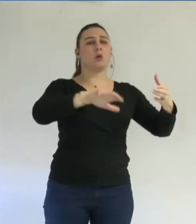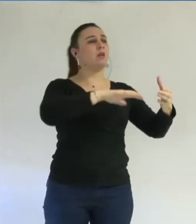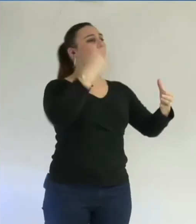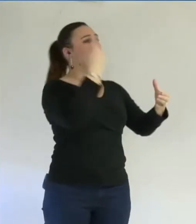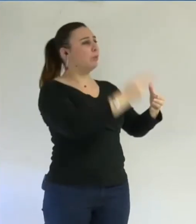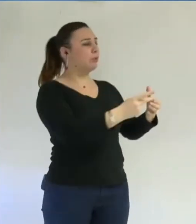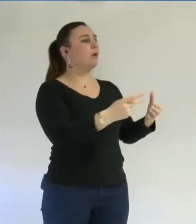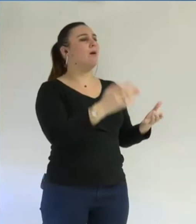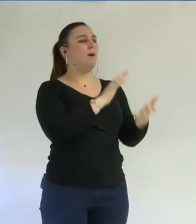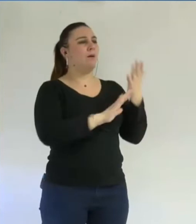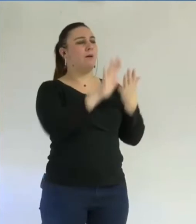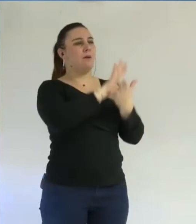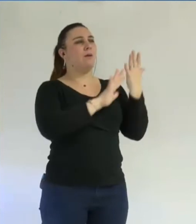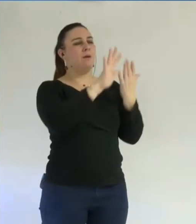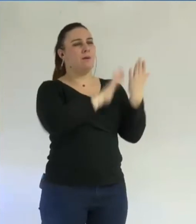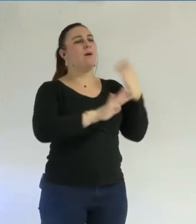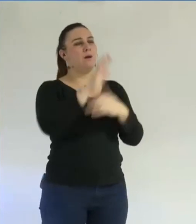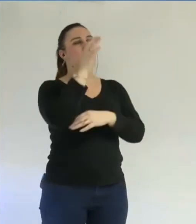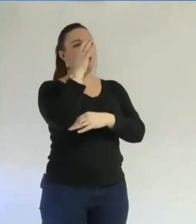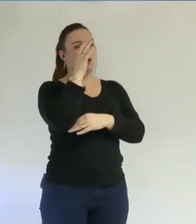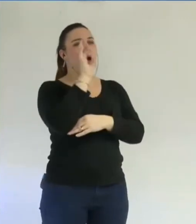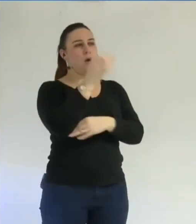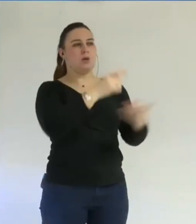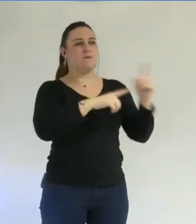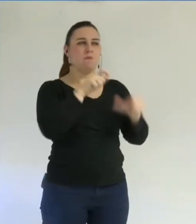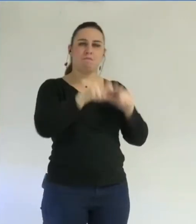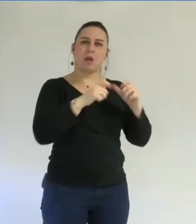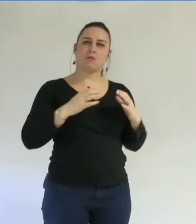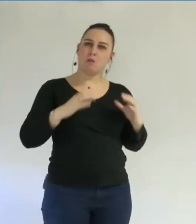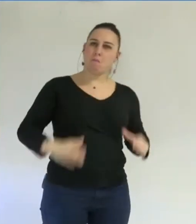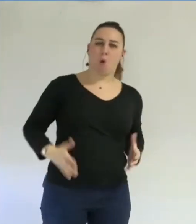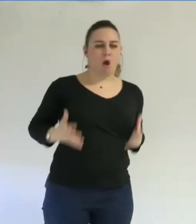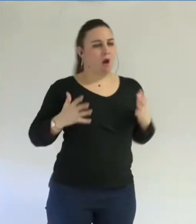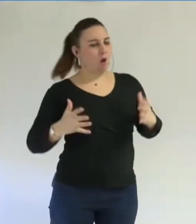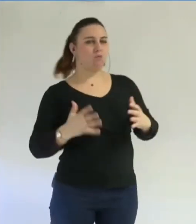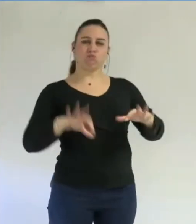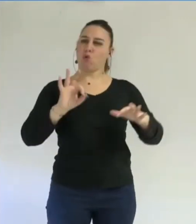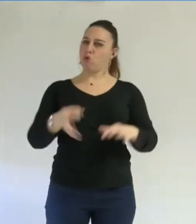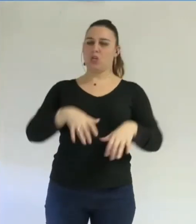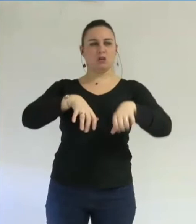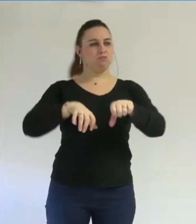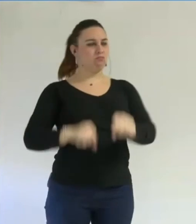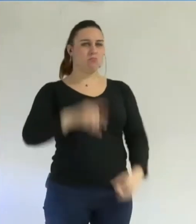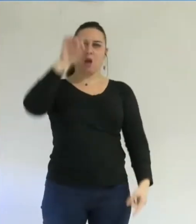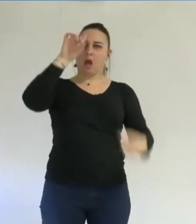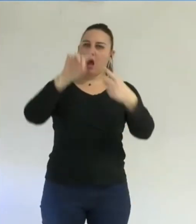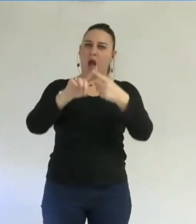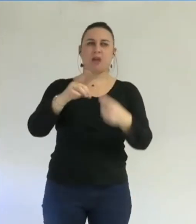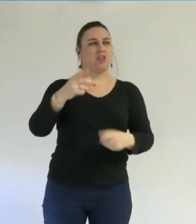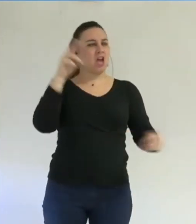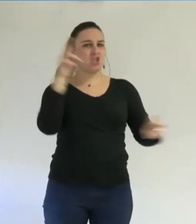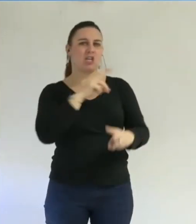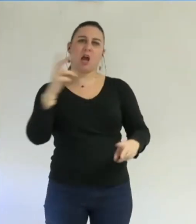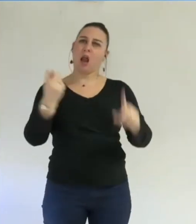J'ai entendu avec quelle conviction ces membres s'affichaient attachés à l'intérêt général, combien